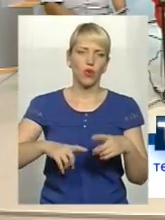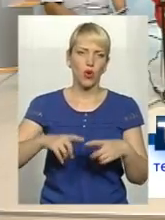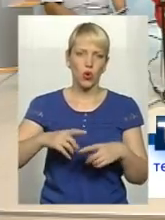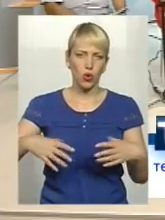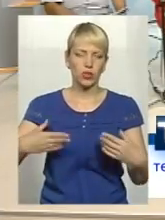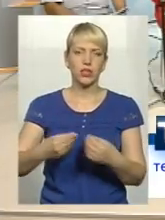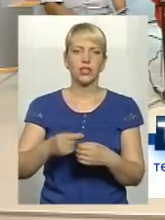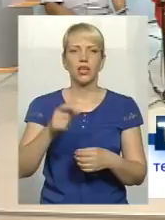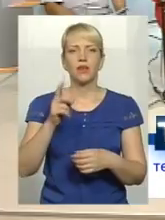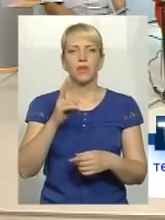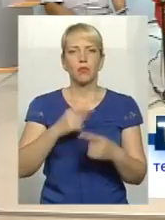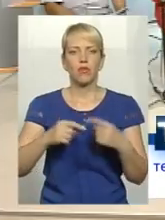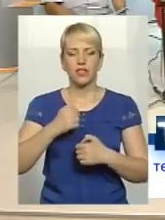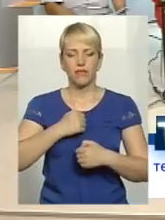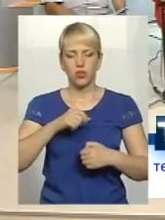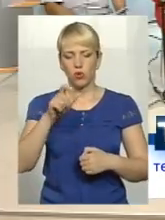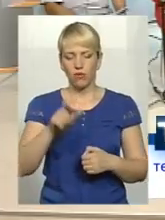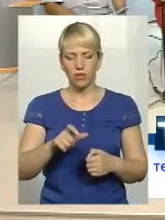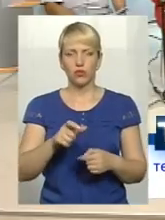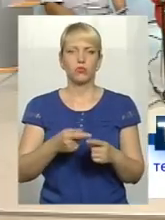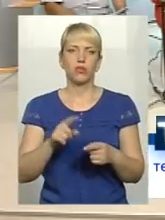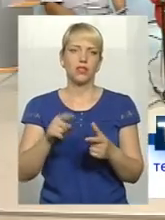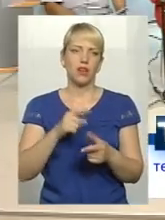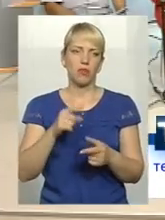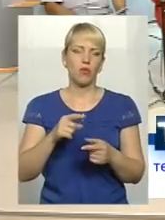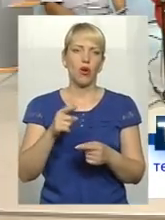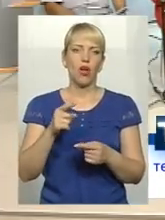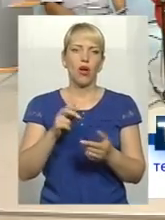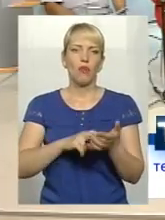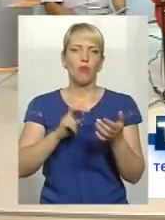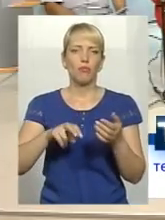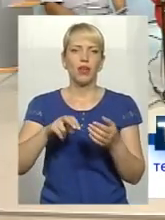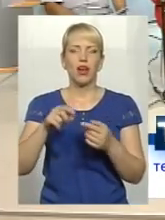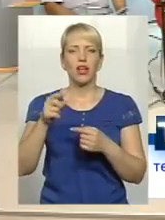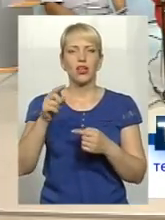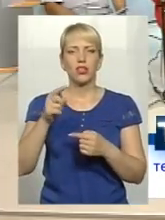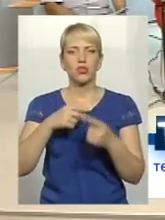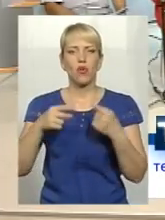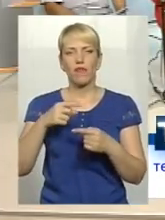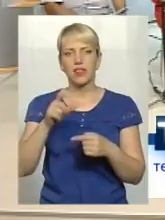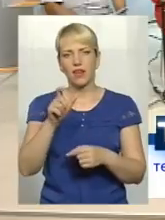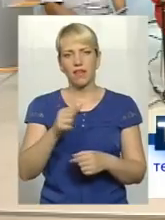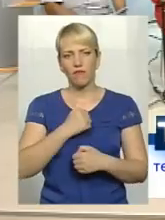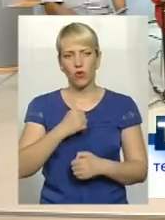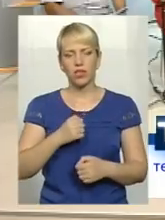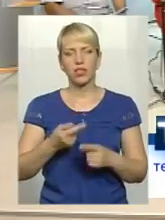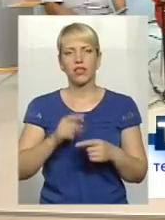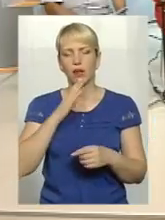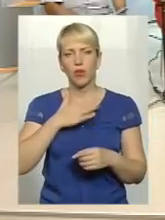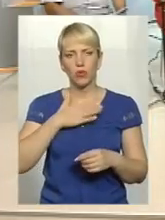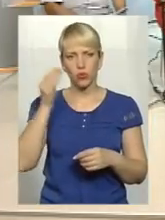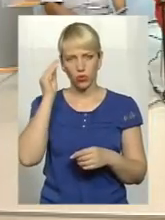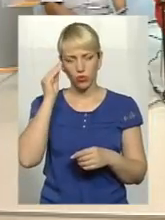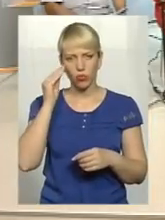військовослужбовець, або мобілізований воїн. І на мою думку, і це думка не лише моя, а думка